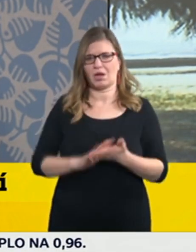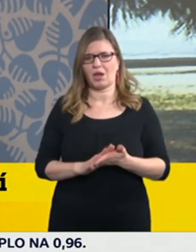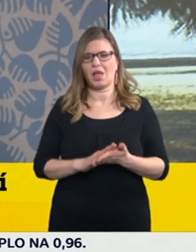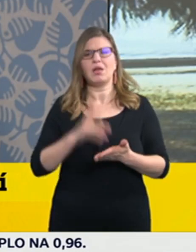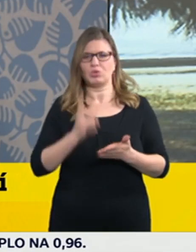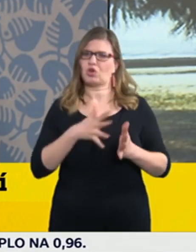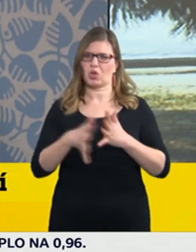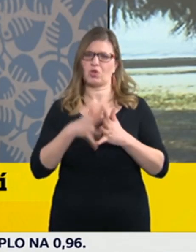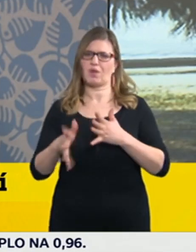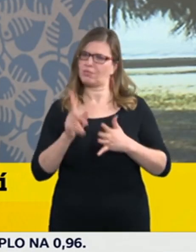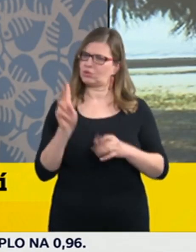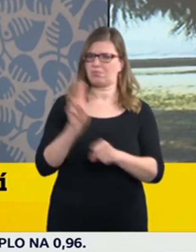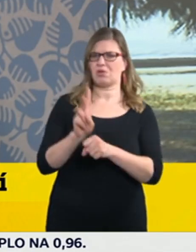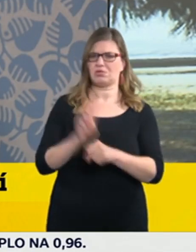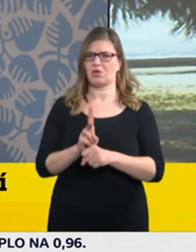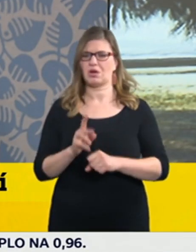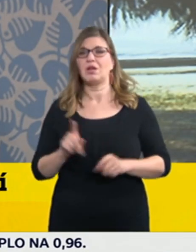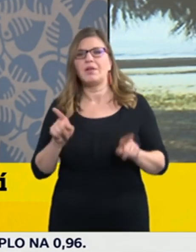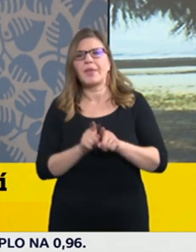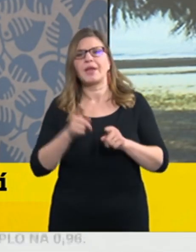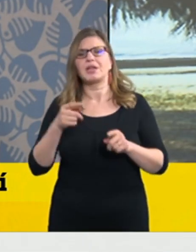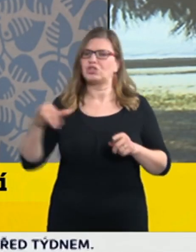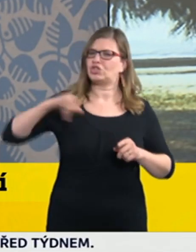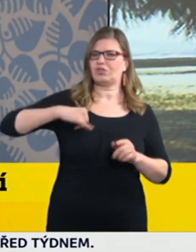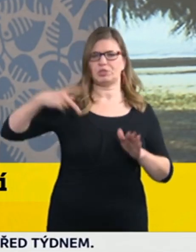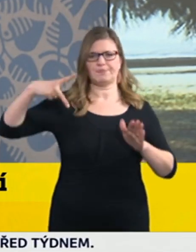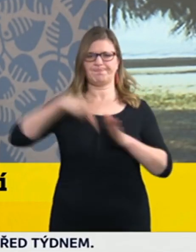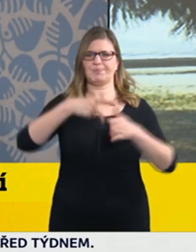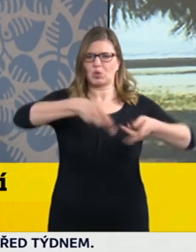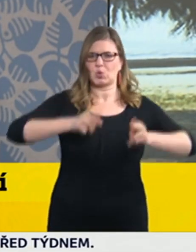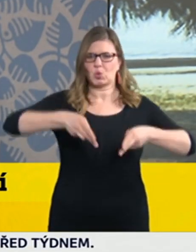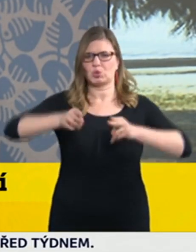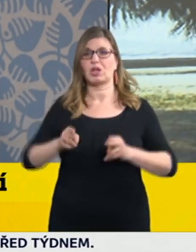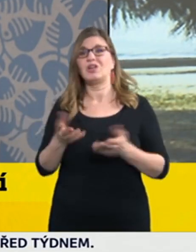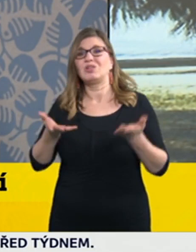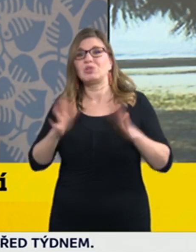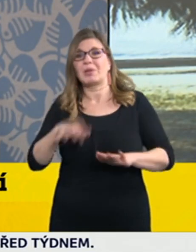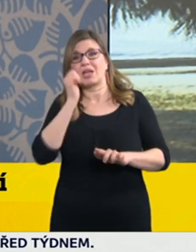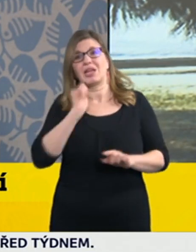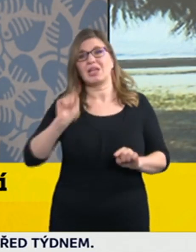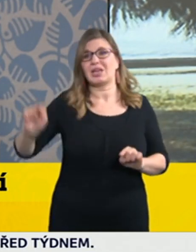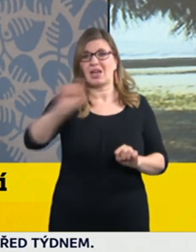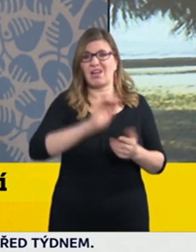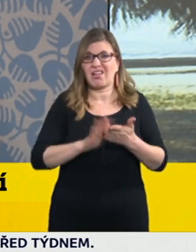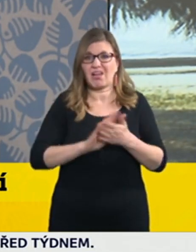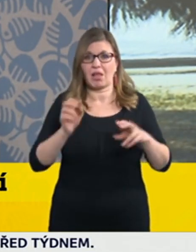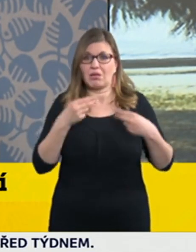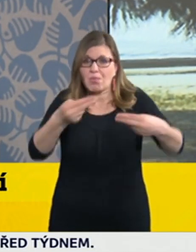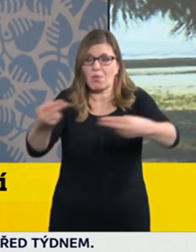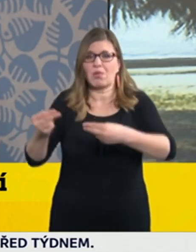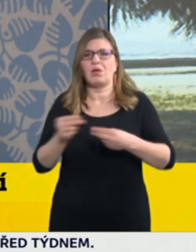musíme mít volné kapacity, abychom lidi, kteří by případně tímto virem rychleji než dříve onemocněli, mohli aktivně